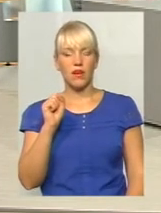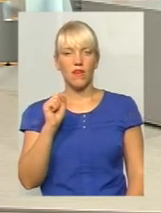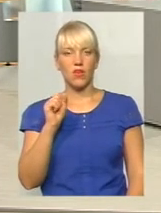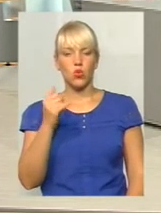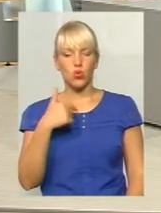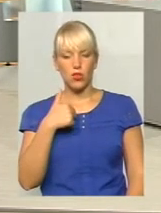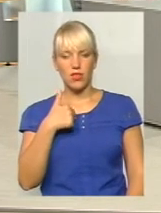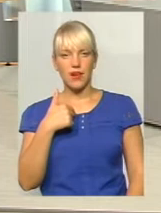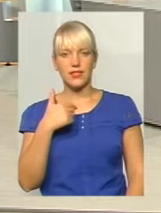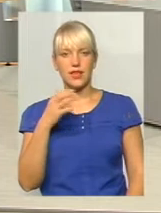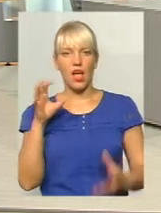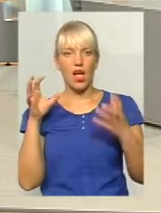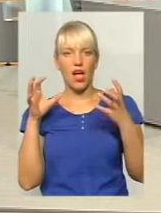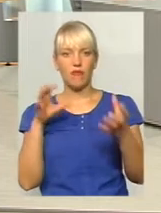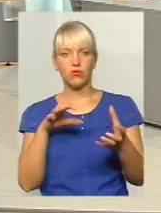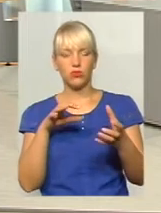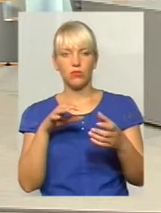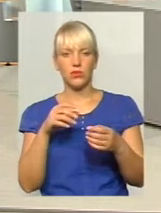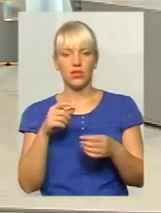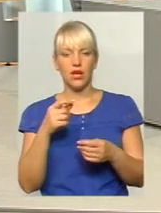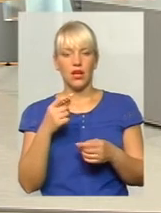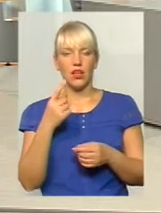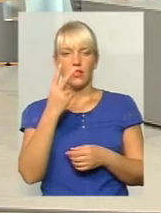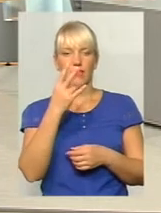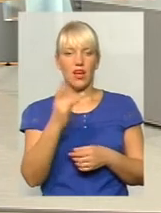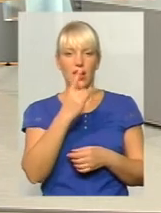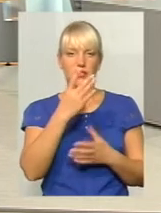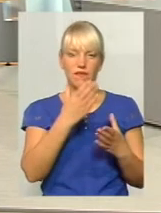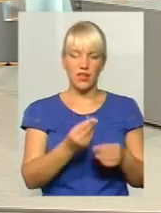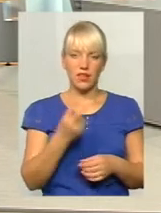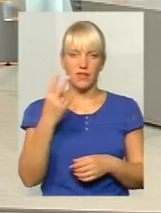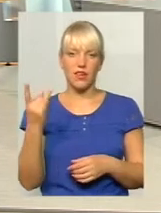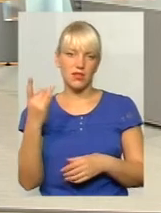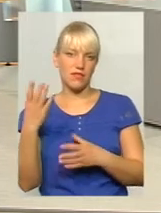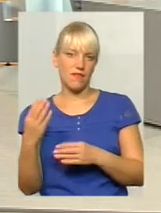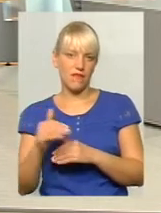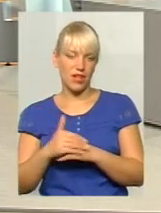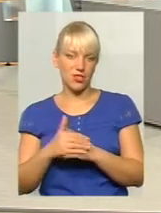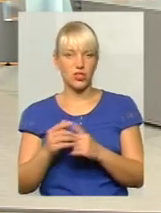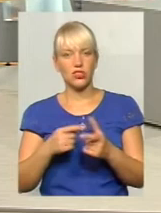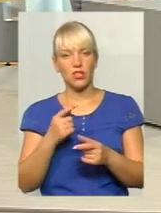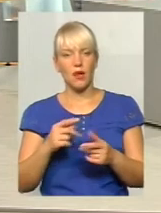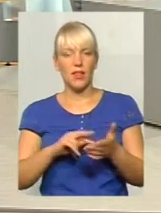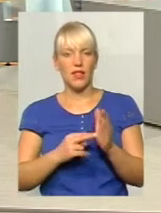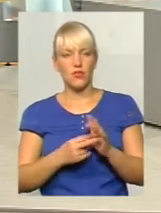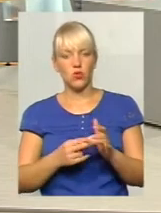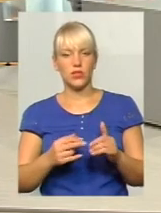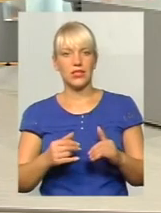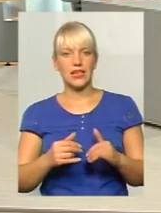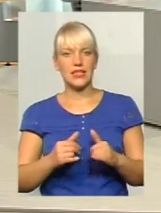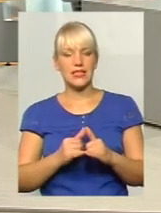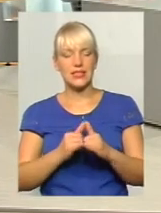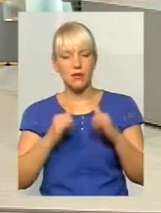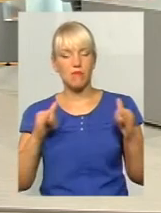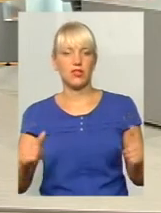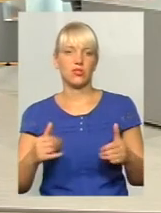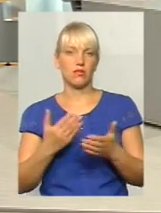ходить автобус, буквально два рази в день, два рази ввечері. Чи ви маєте збільшення на вісті? Чи хоча, ви можете тридцятий